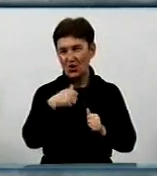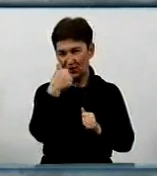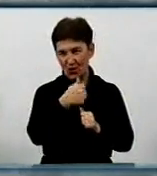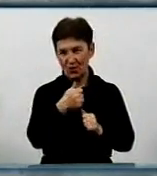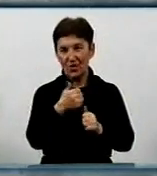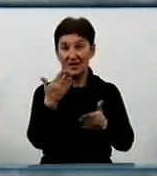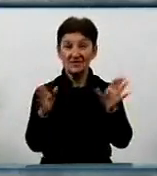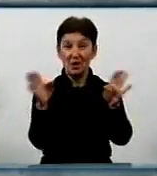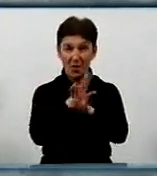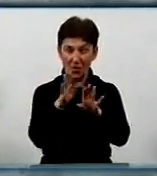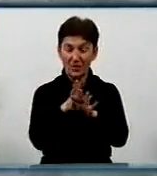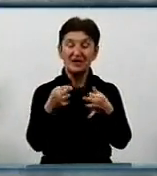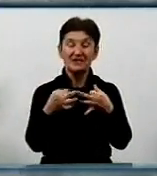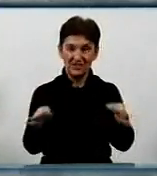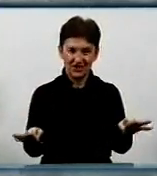погода.